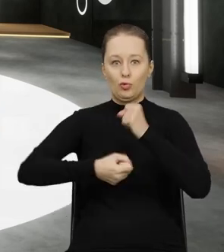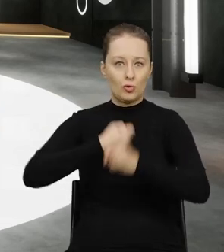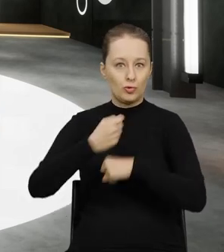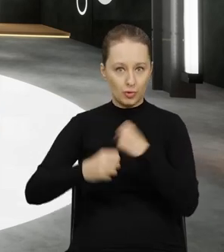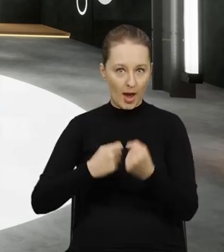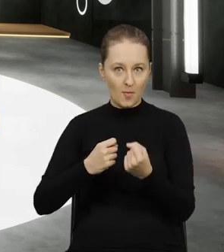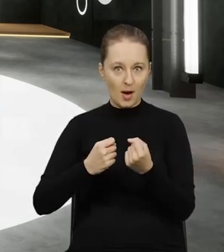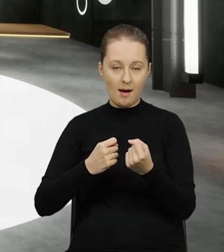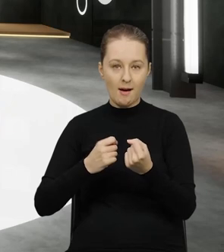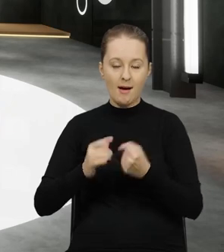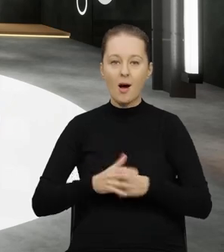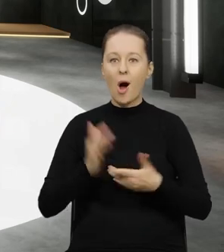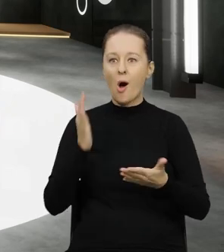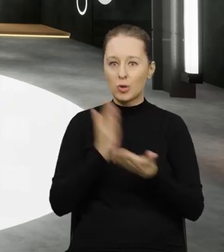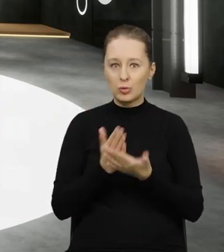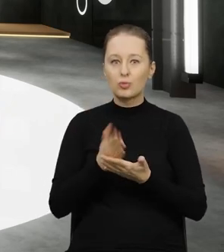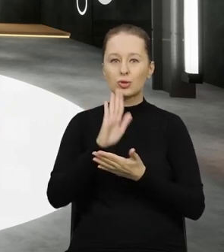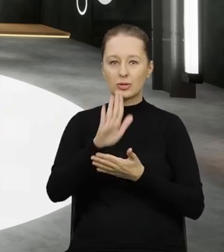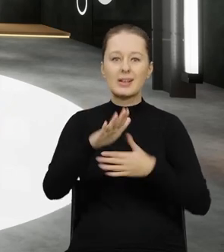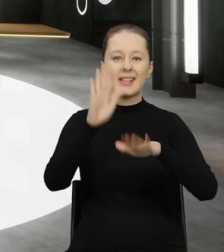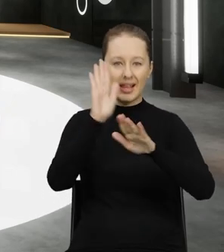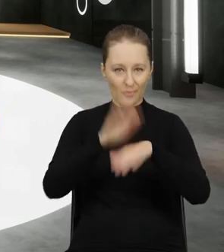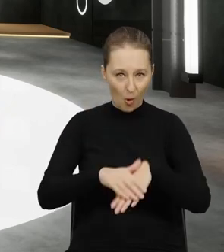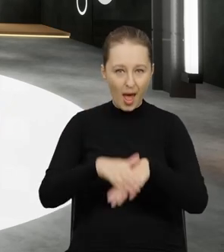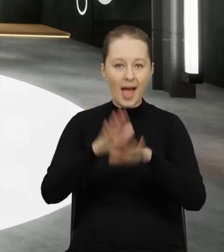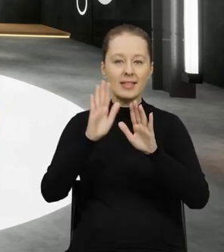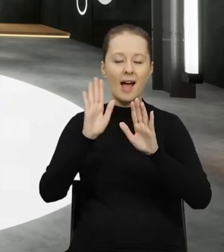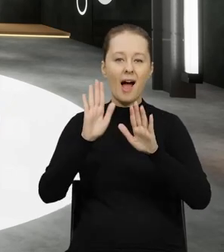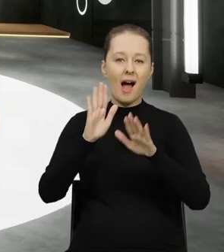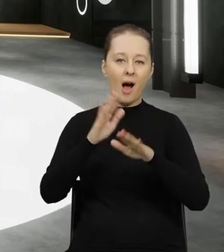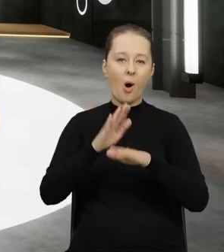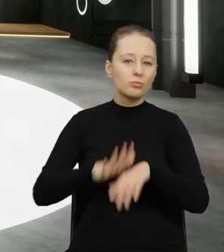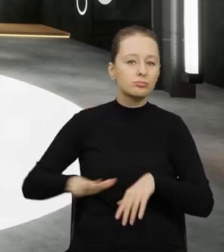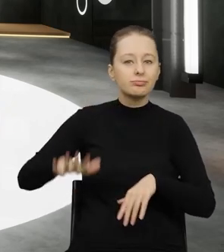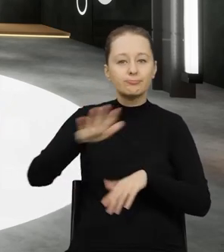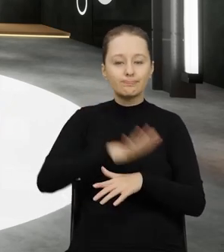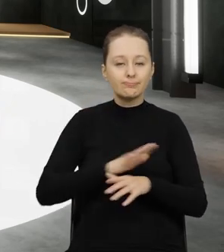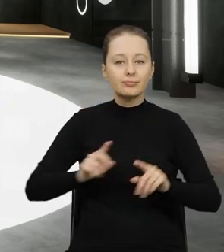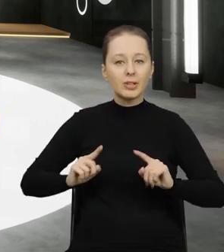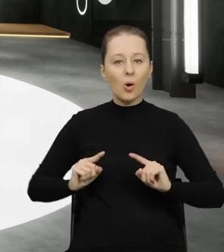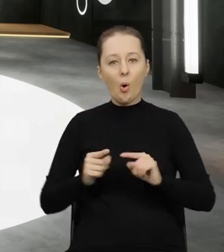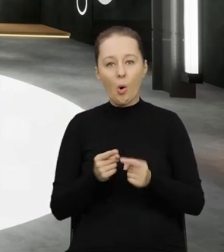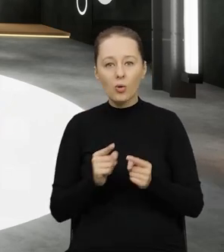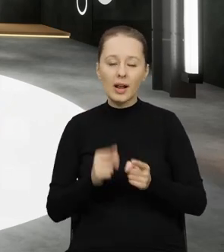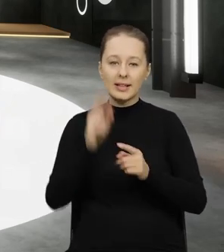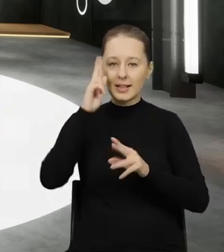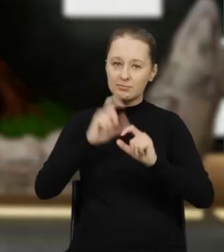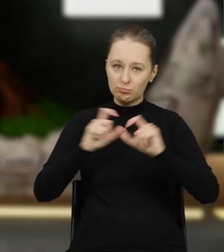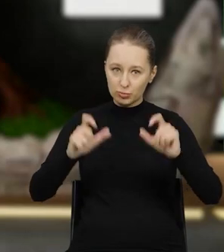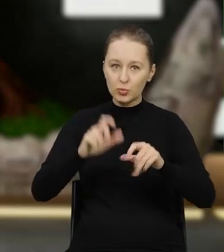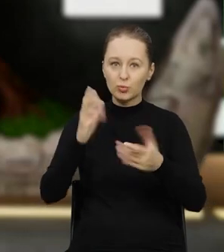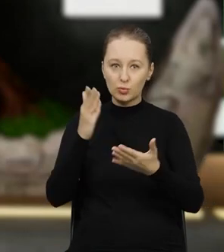która funkcjonuje, która już dostała swoje zezwolenia od miejscowych organów.